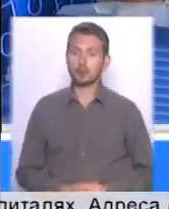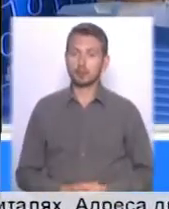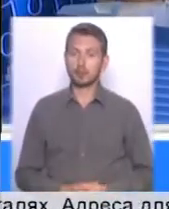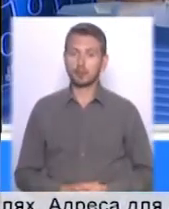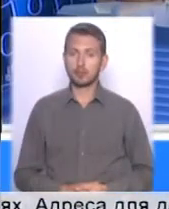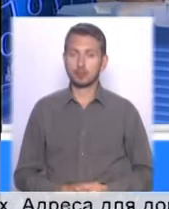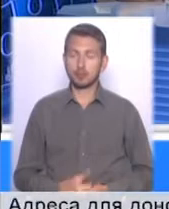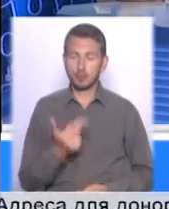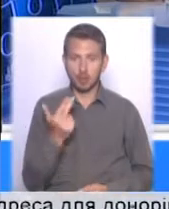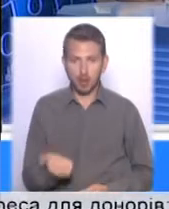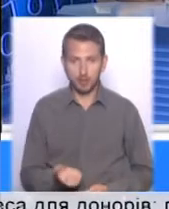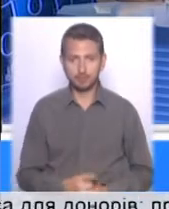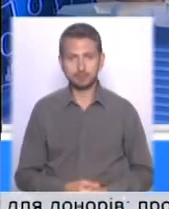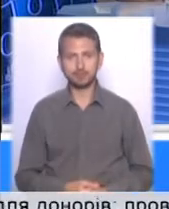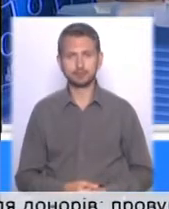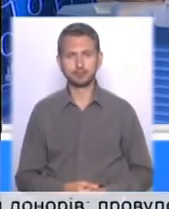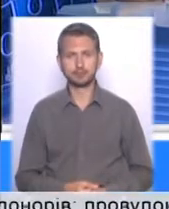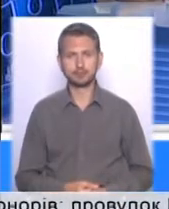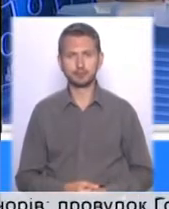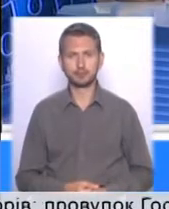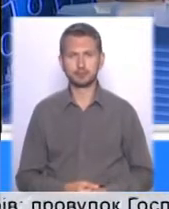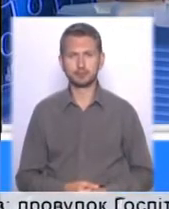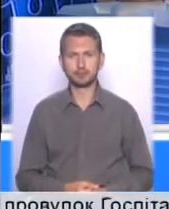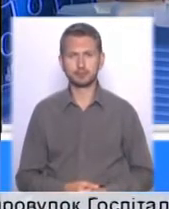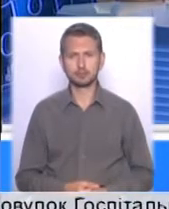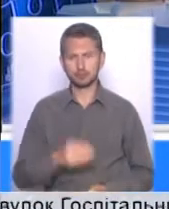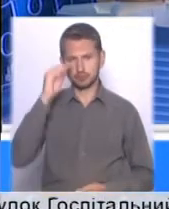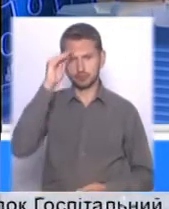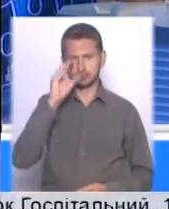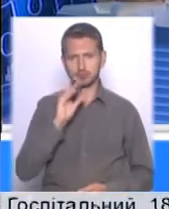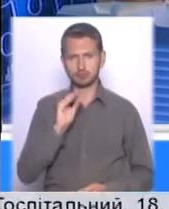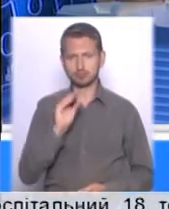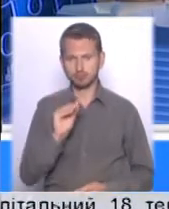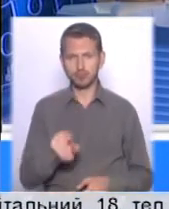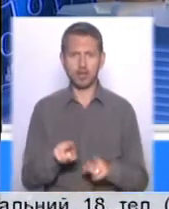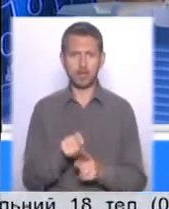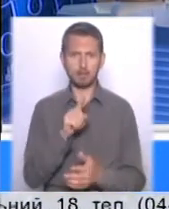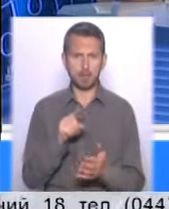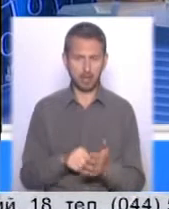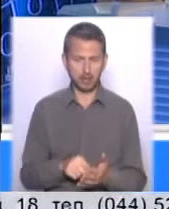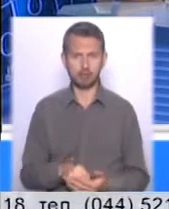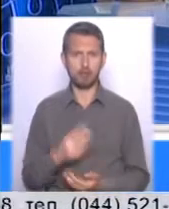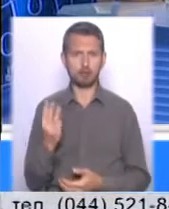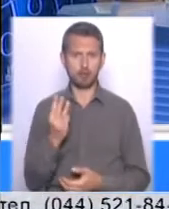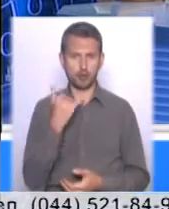Так. Будь ласка, слухаємо вас. Так, в мене таке питання. Прошу. Прошу.